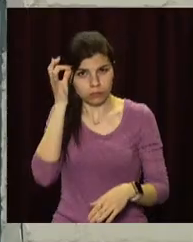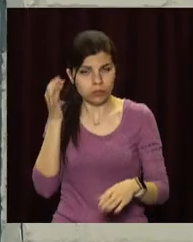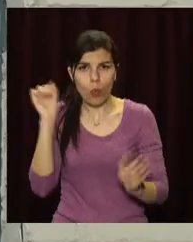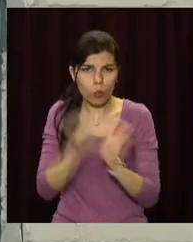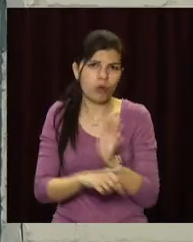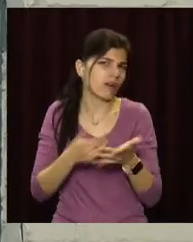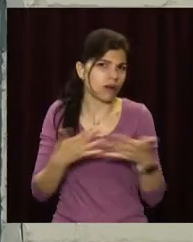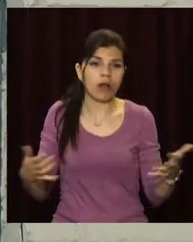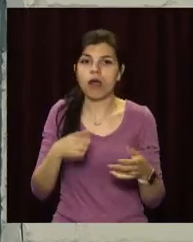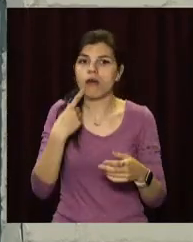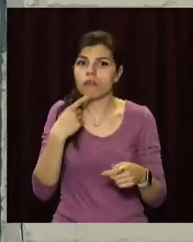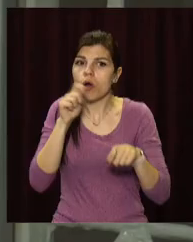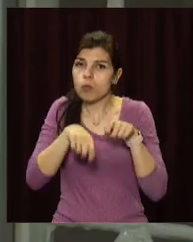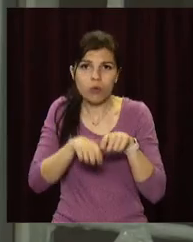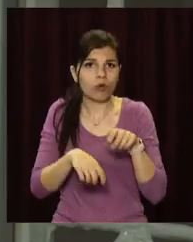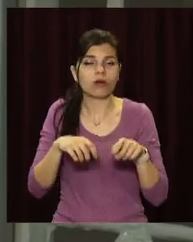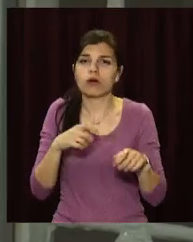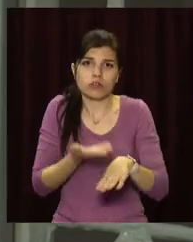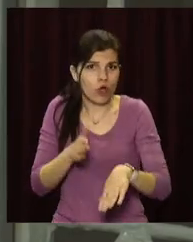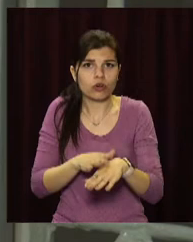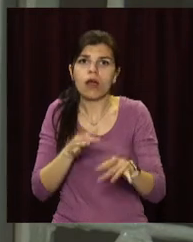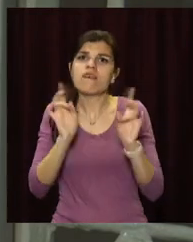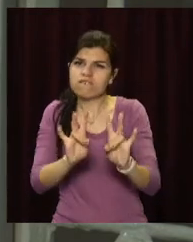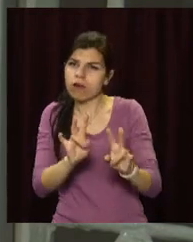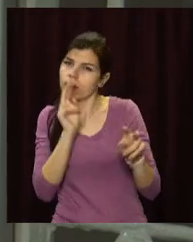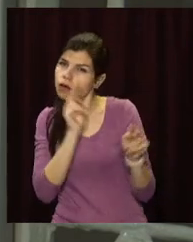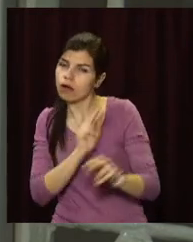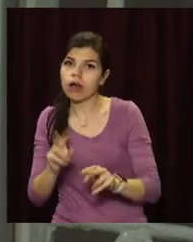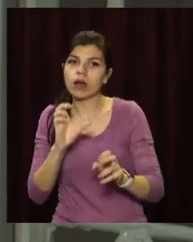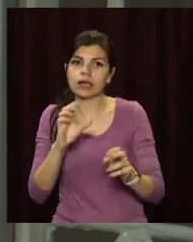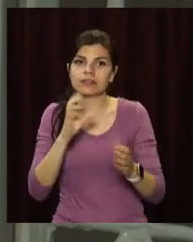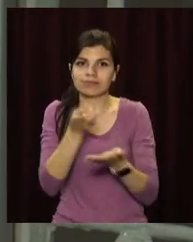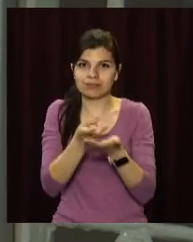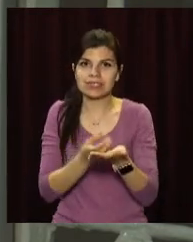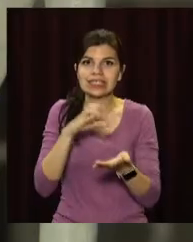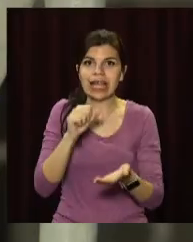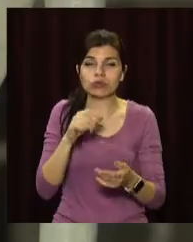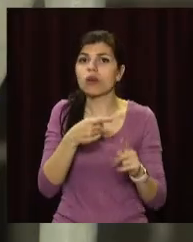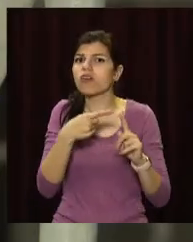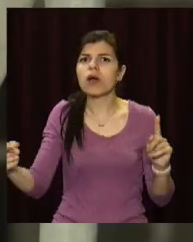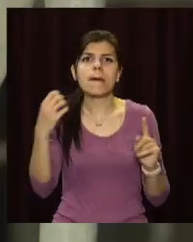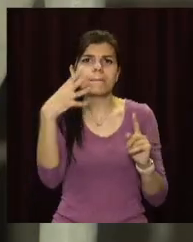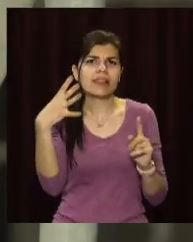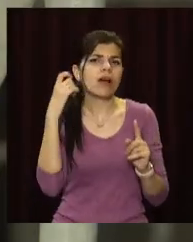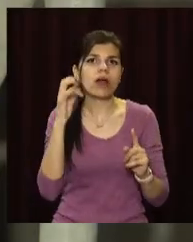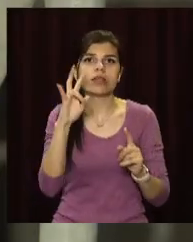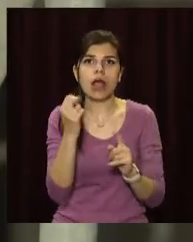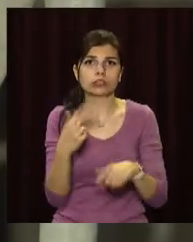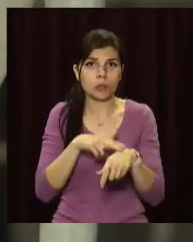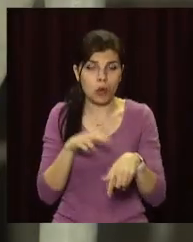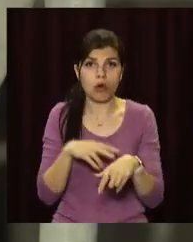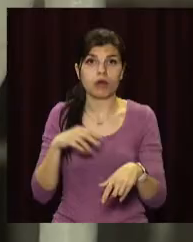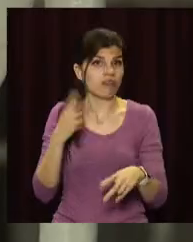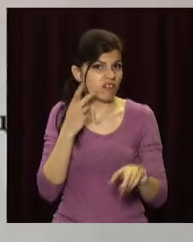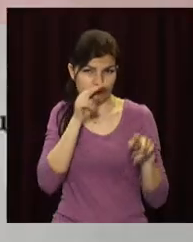експерти не можуть, тож залишають піддослідних у стаціонарі. Останні 15 років його вартує Нацполіція. Але днями обласна психіатрична